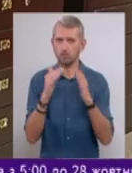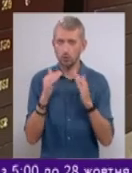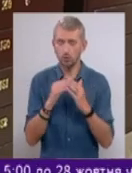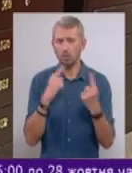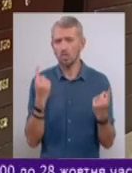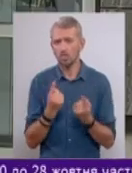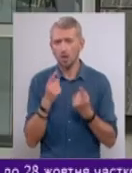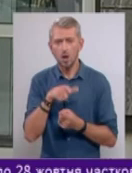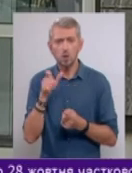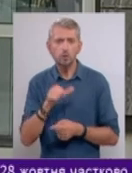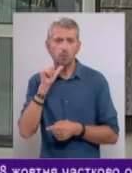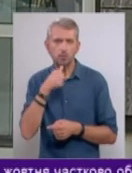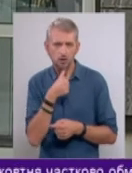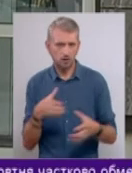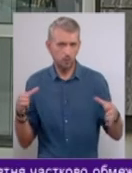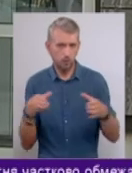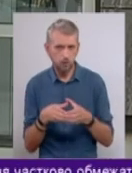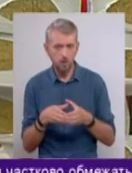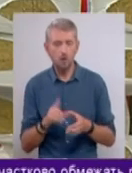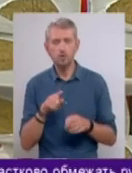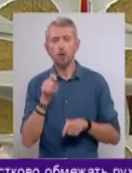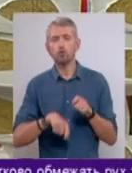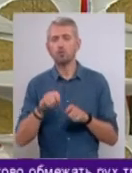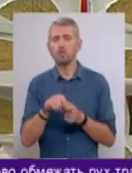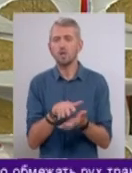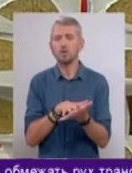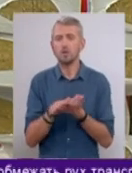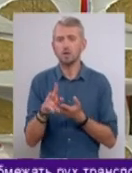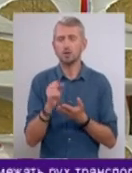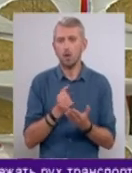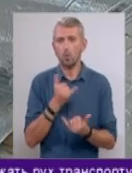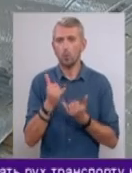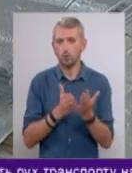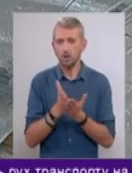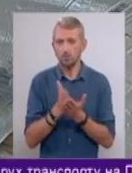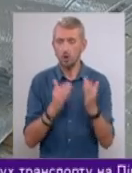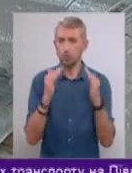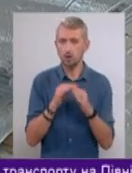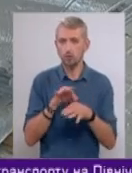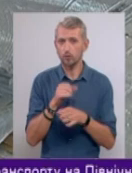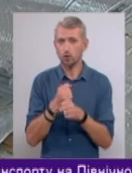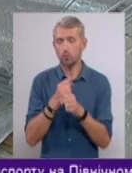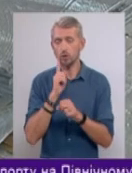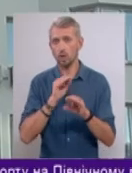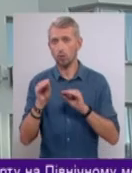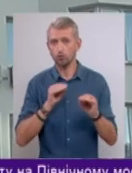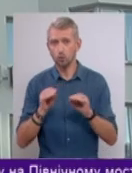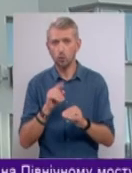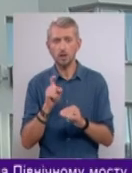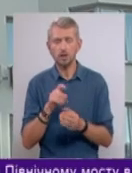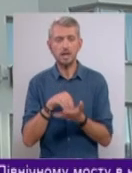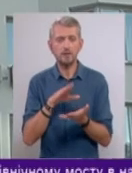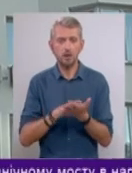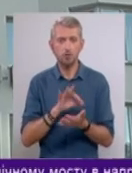людям просто ліньки, самоорганізуватись. Хоча контролювати витрати на отримання будинку та й проводити роботи з благоустрою з реєстрацією